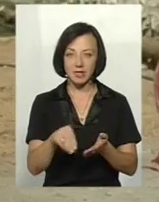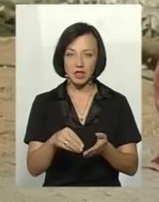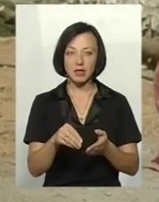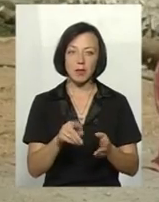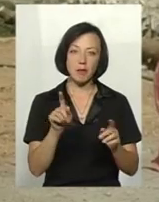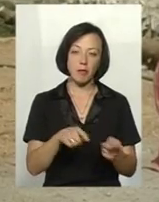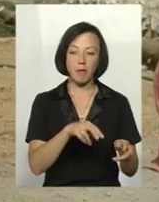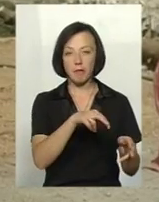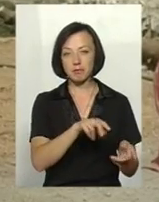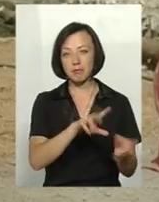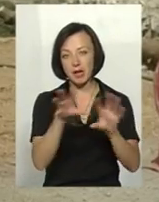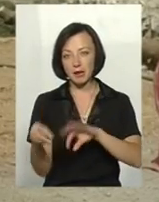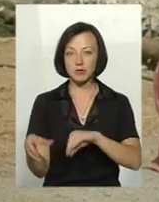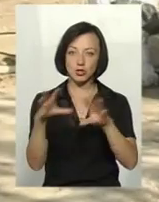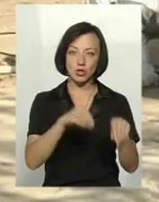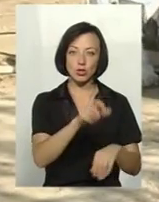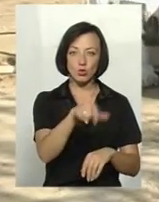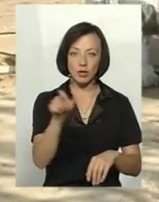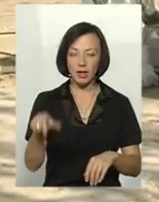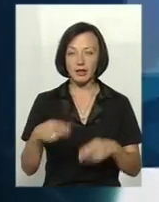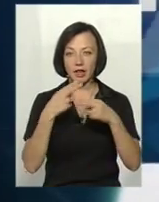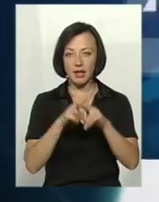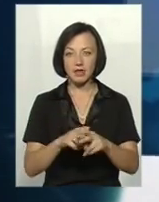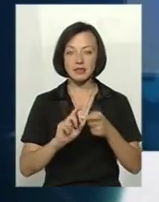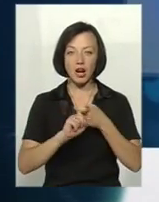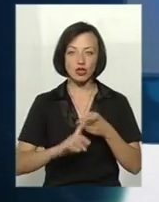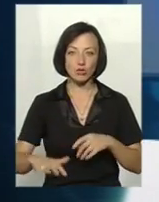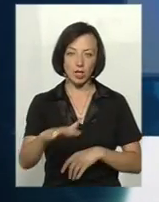переміщенні людей, тварин і техніки із зараженої території.